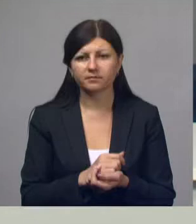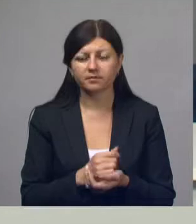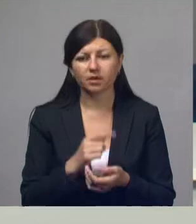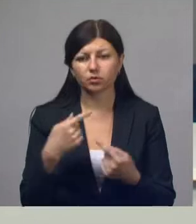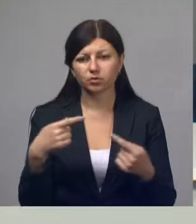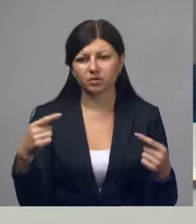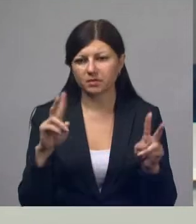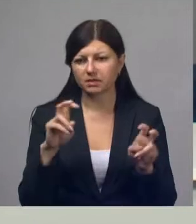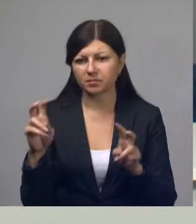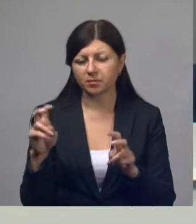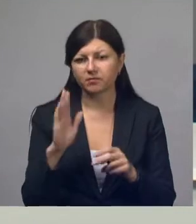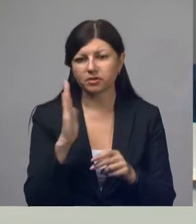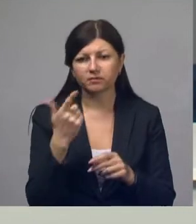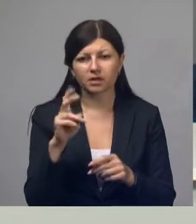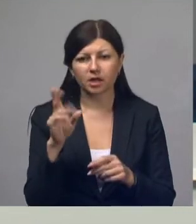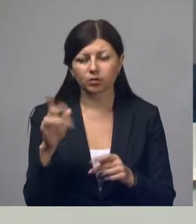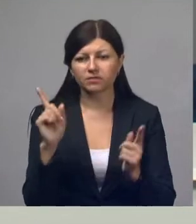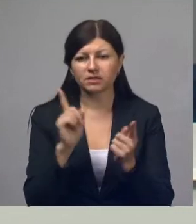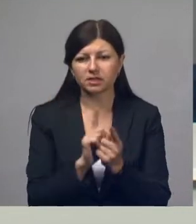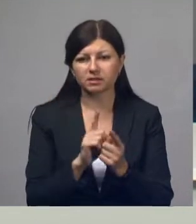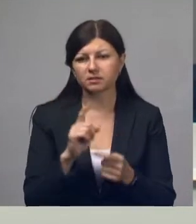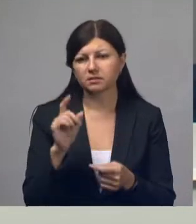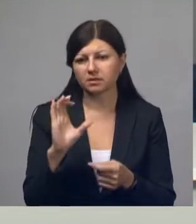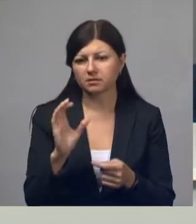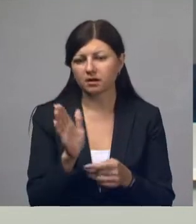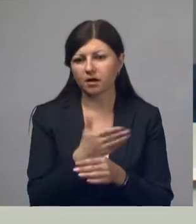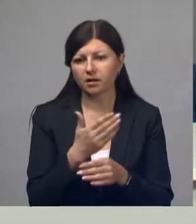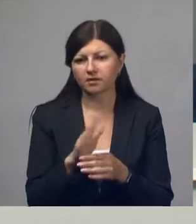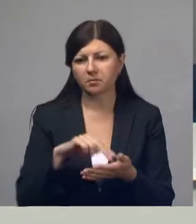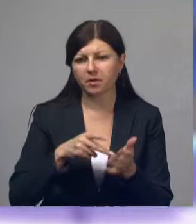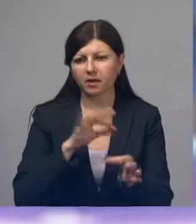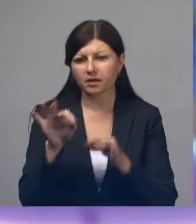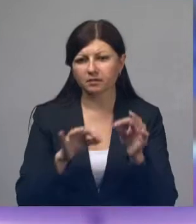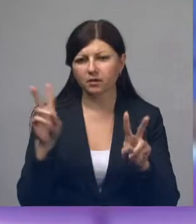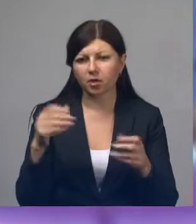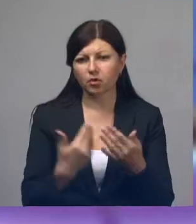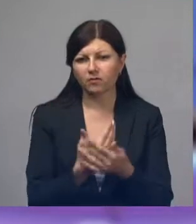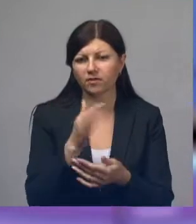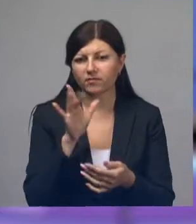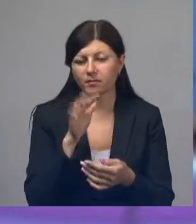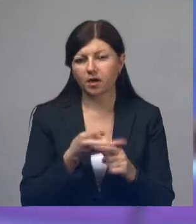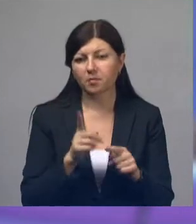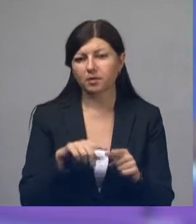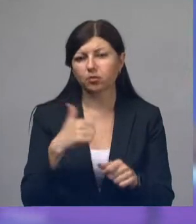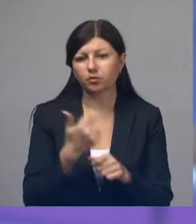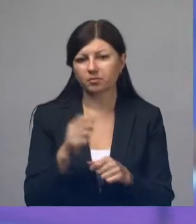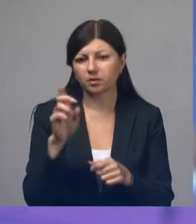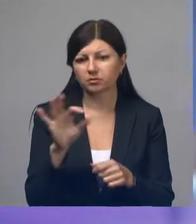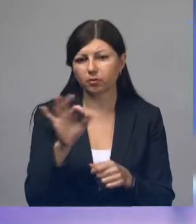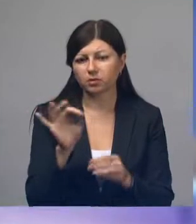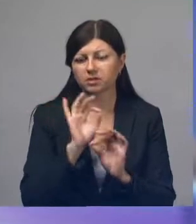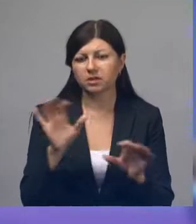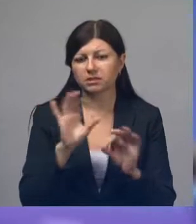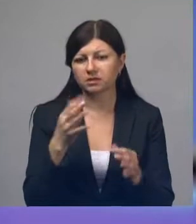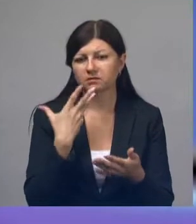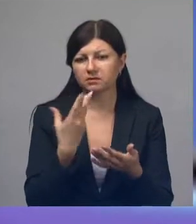К другим темам. Вячеслав Гладков встретился с назначенцами кадрового проекта «Новое время». Об этом губернатор Белгородской области рассказал